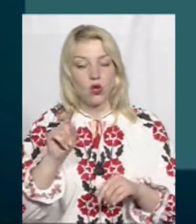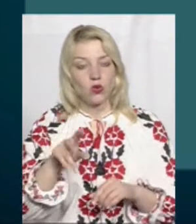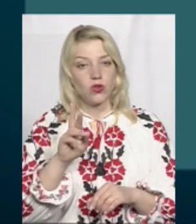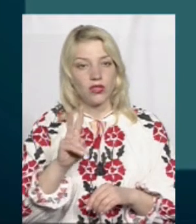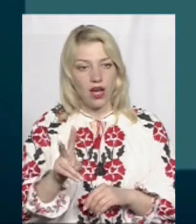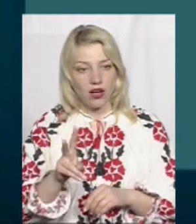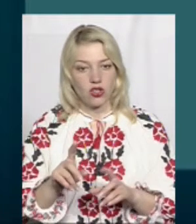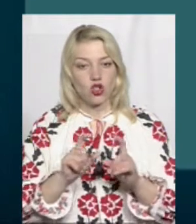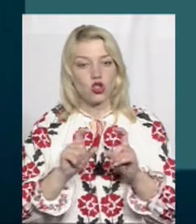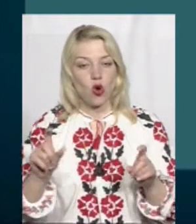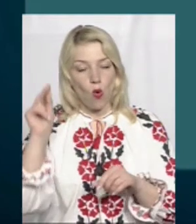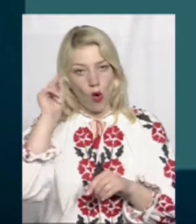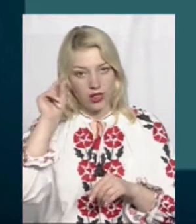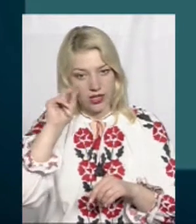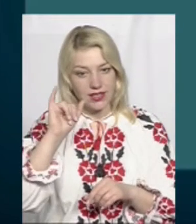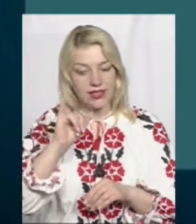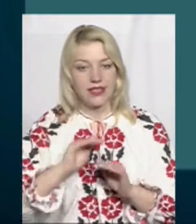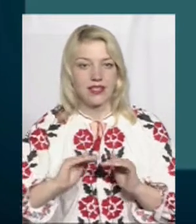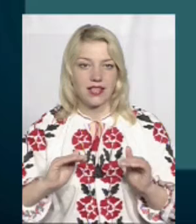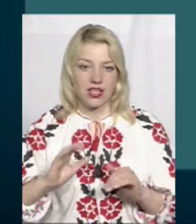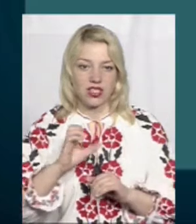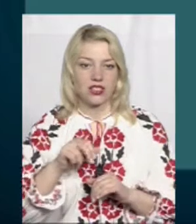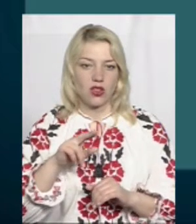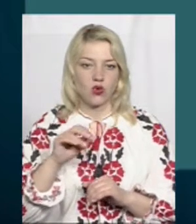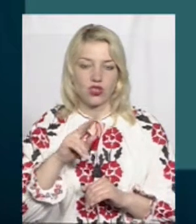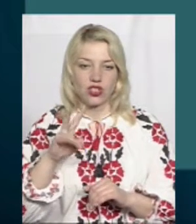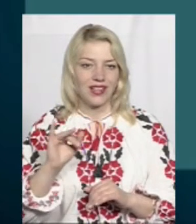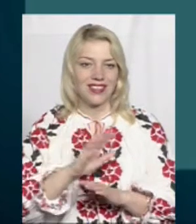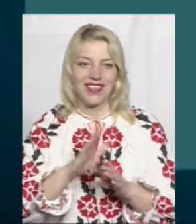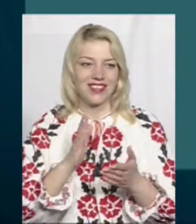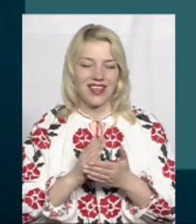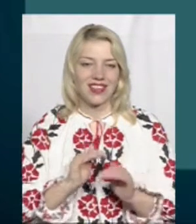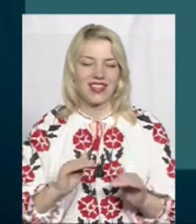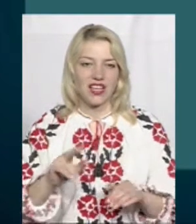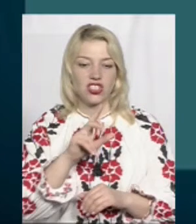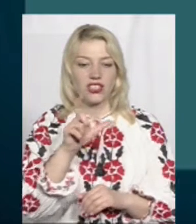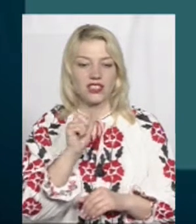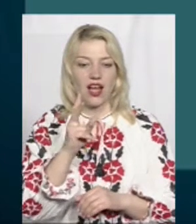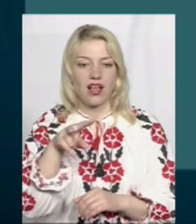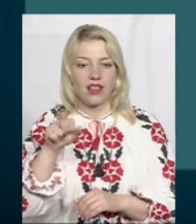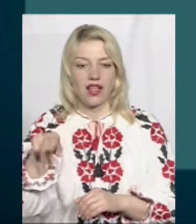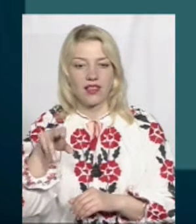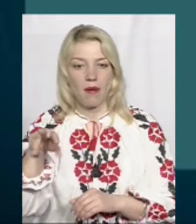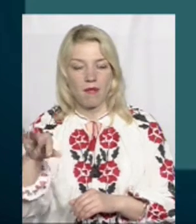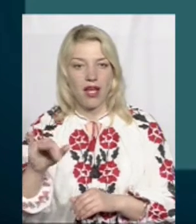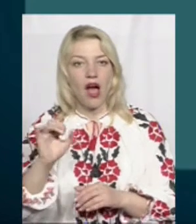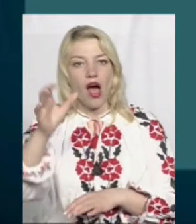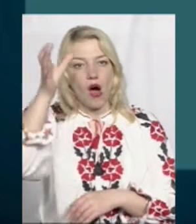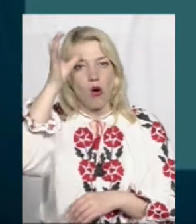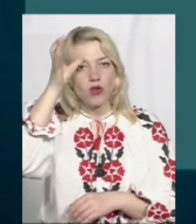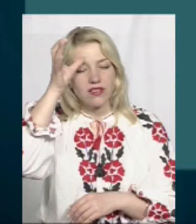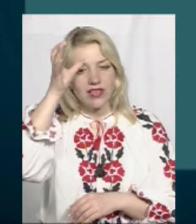школи і дитячі садочки не є дитячими закладами, а освітніми закладами. Тому на